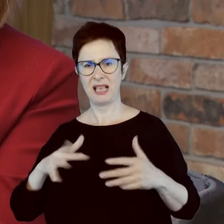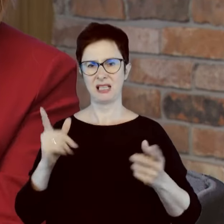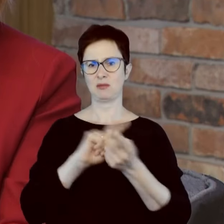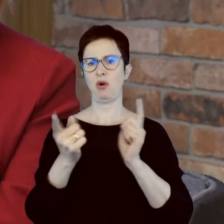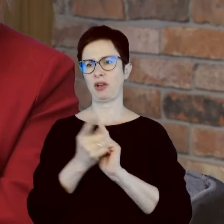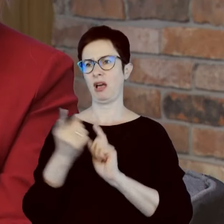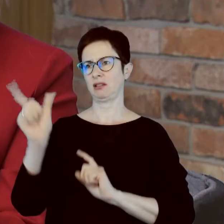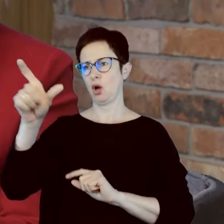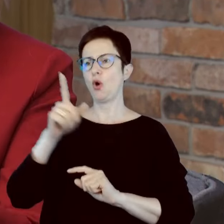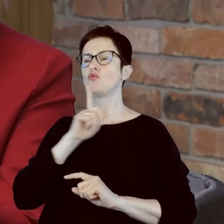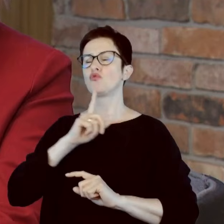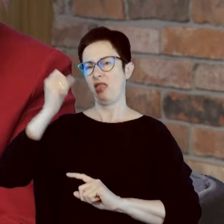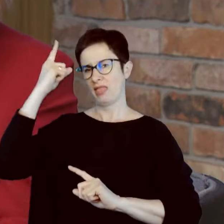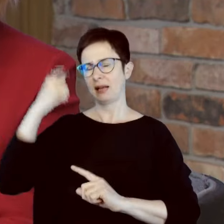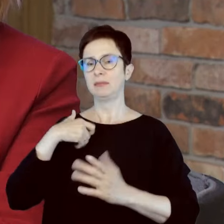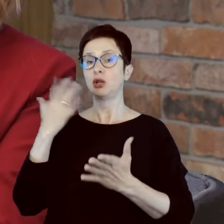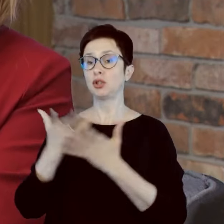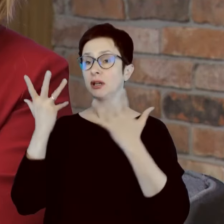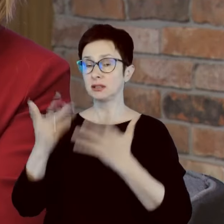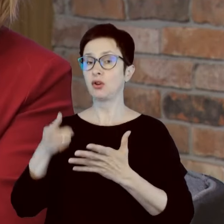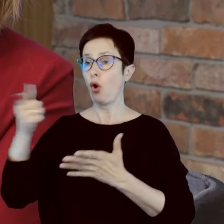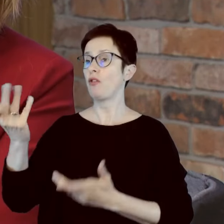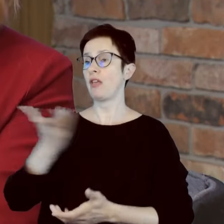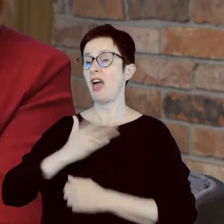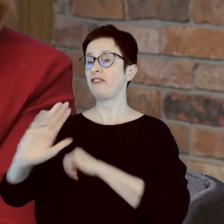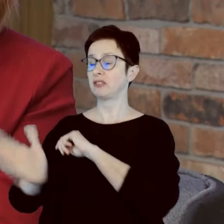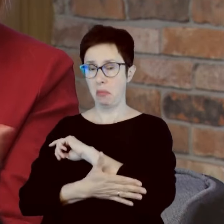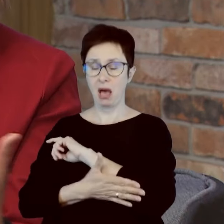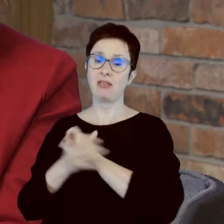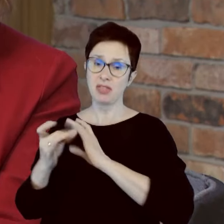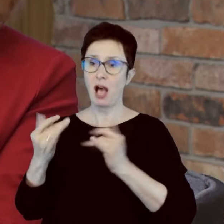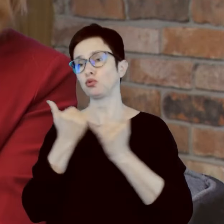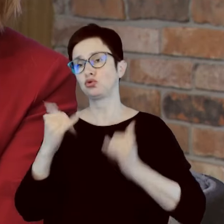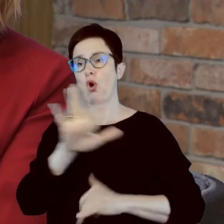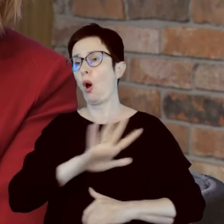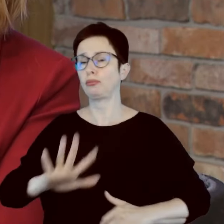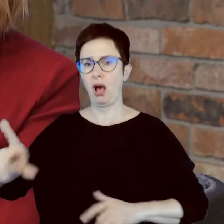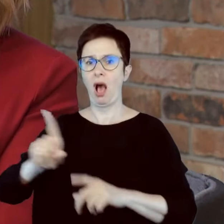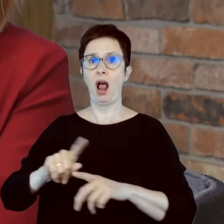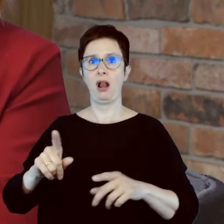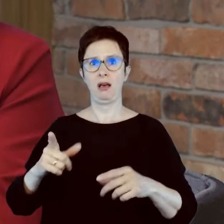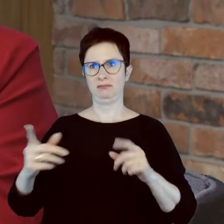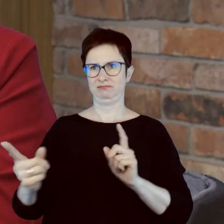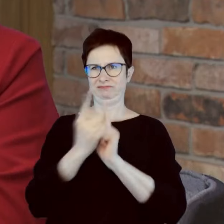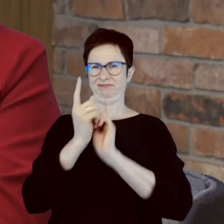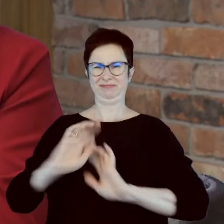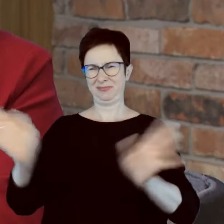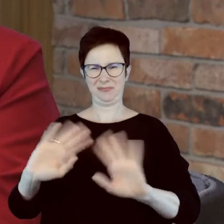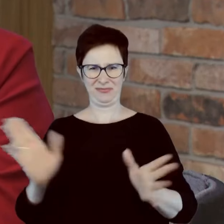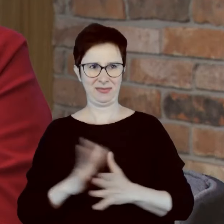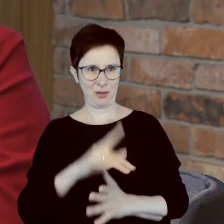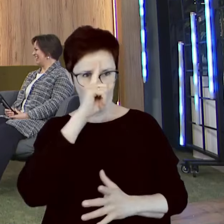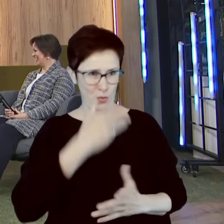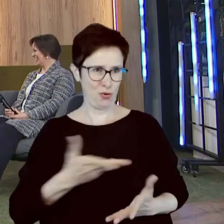inteligencją. Będziemy chcieli, żeby ona nas wspierała w różnych obszarach, ale tak obcować to już będziemy chyba raczej woleni ze sobą. Dawid